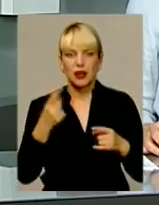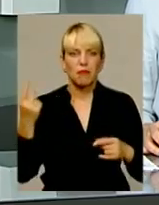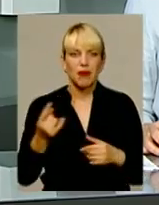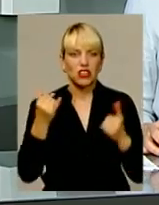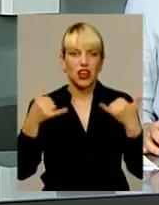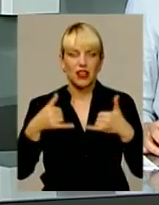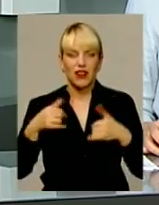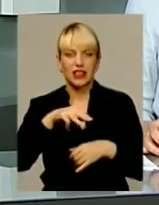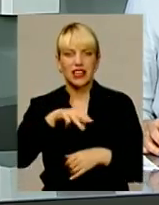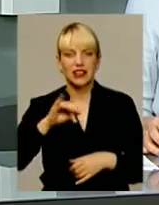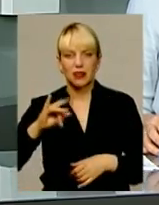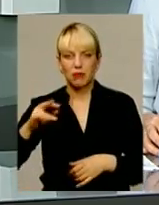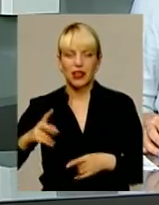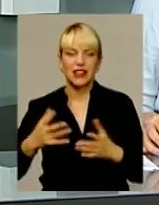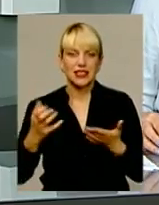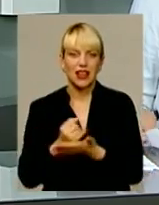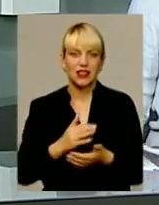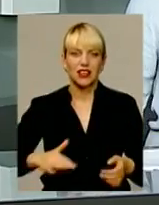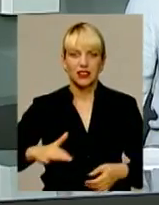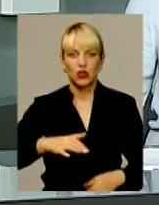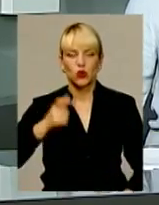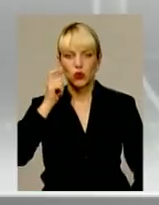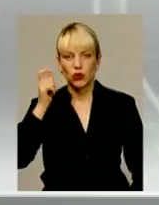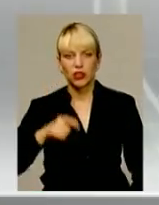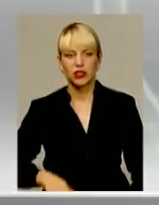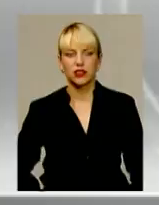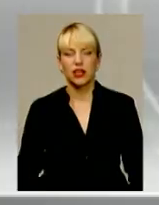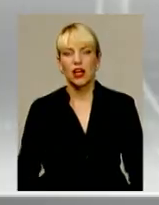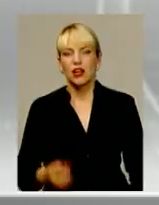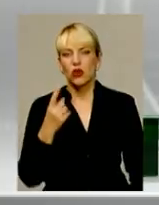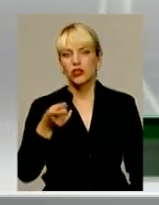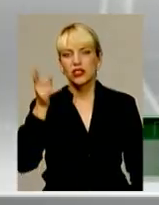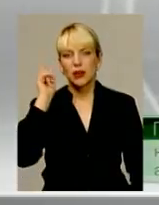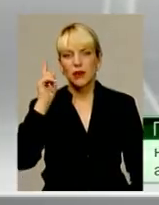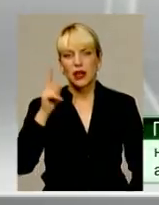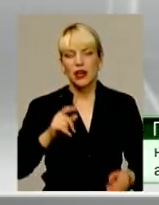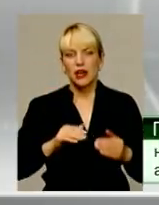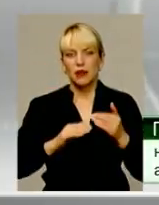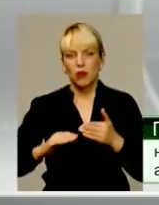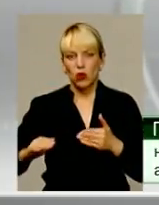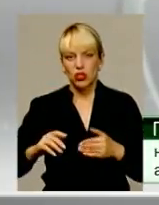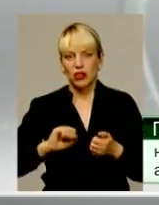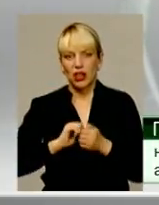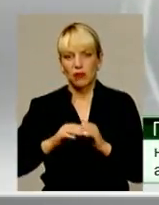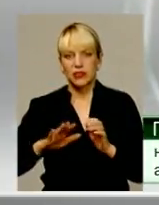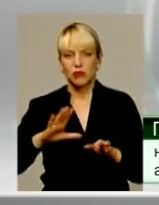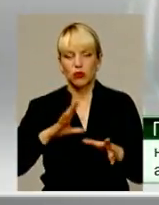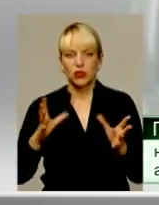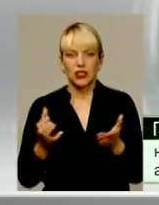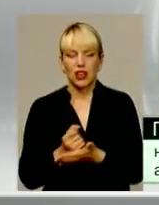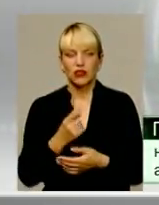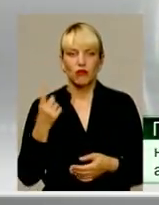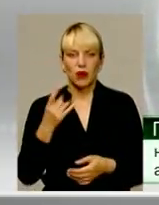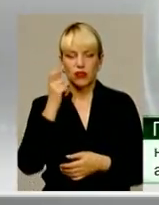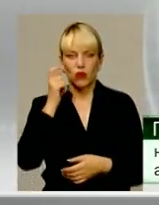Трипілля, знайдена на території України. На одній з найдавніших площ в Кам'янці було знайдено вперше в